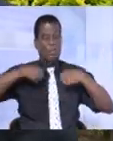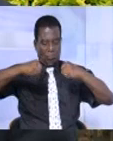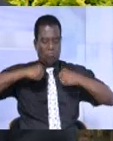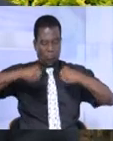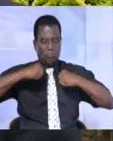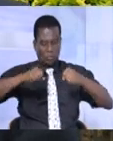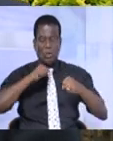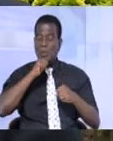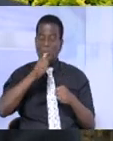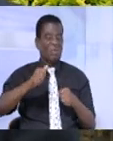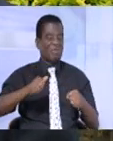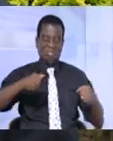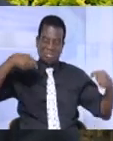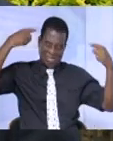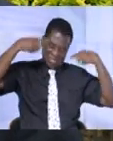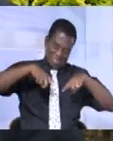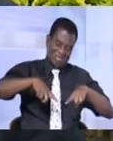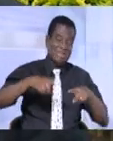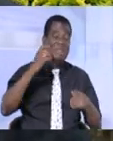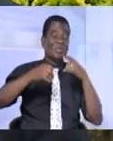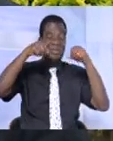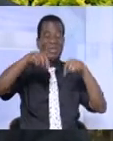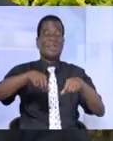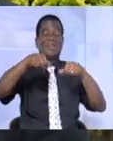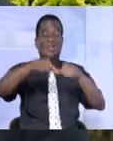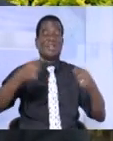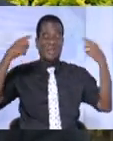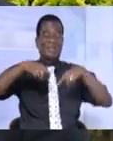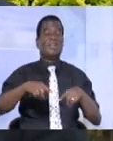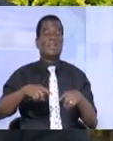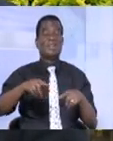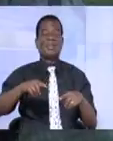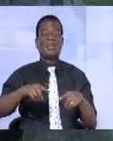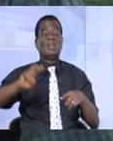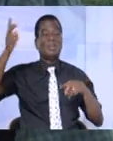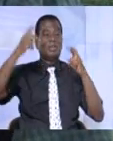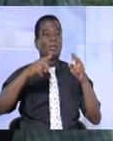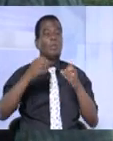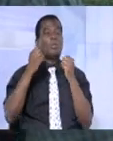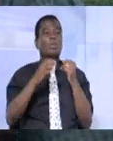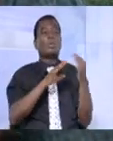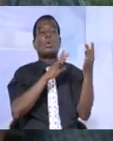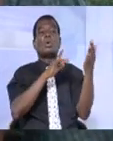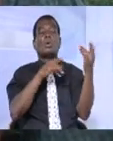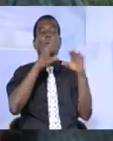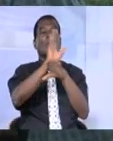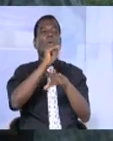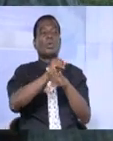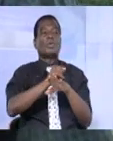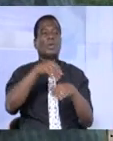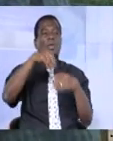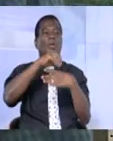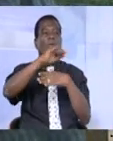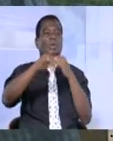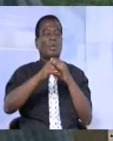et ne pas être abattus parce que si on reste abattus, les terroristes auront eu raison de nous. Il y a beaucoup d'espoir. La Côte d'Ivoire est relancée dans